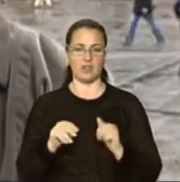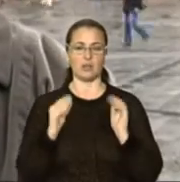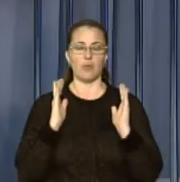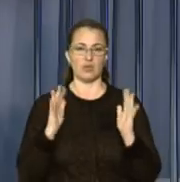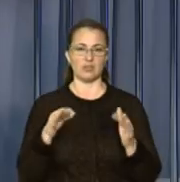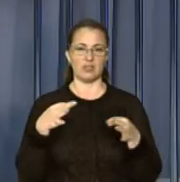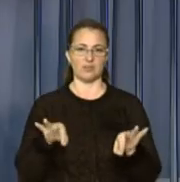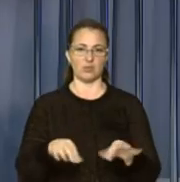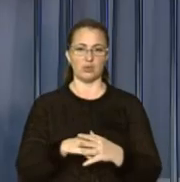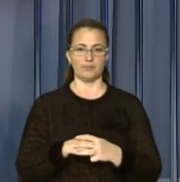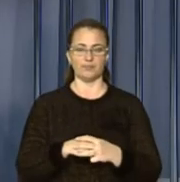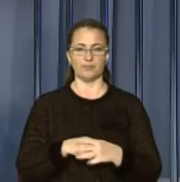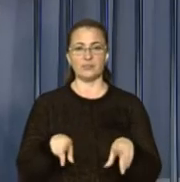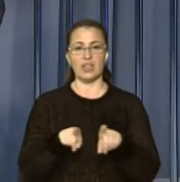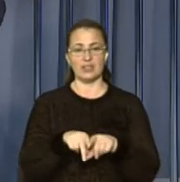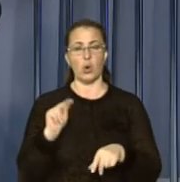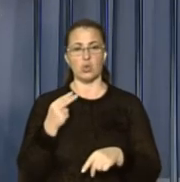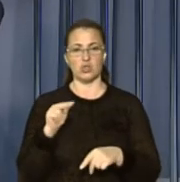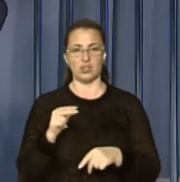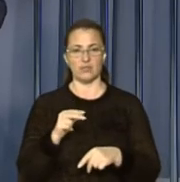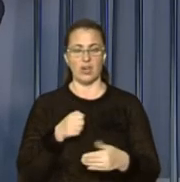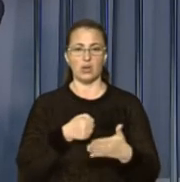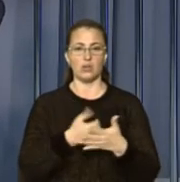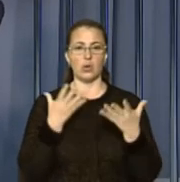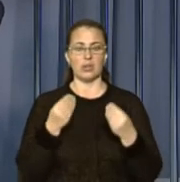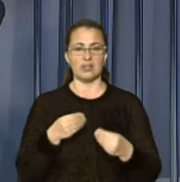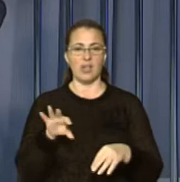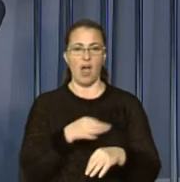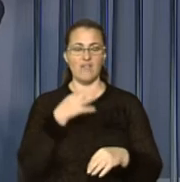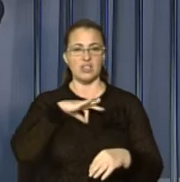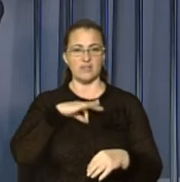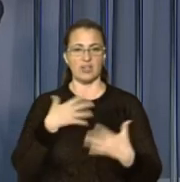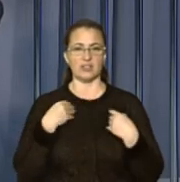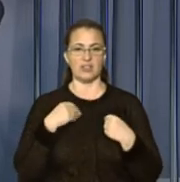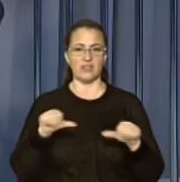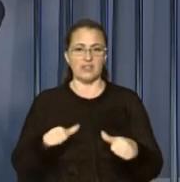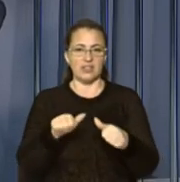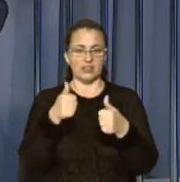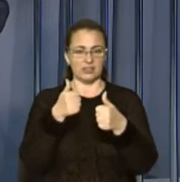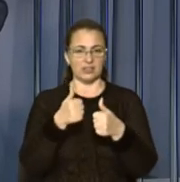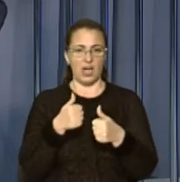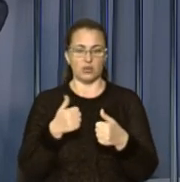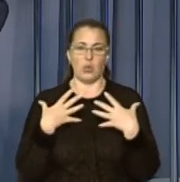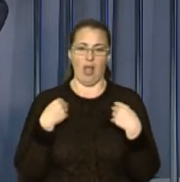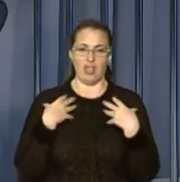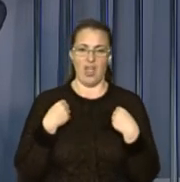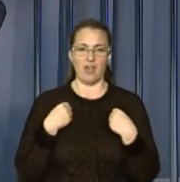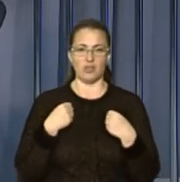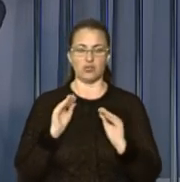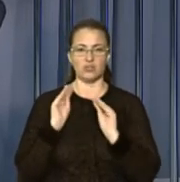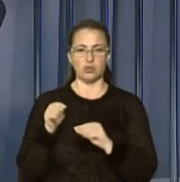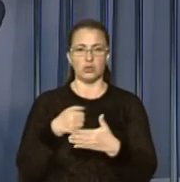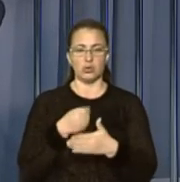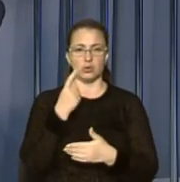Свободи. І також у четвер із нагоди дня вишиванки львівські статуї та фігуру лева, що встановили до сторіччя